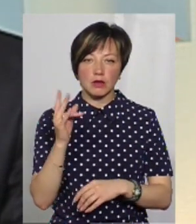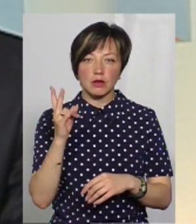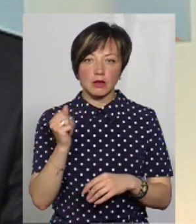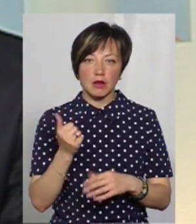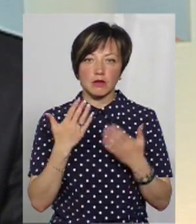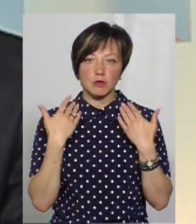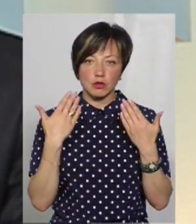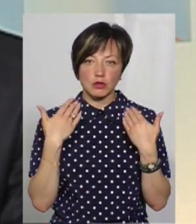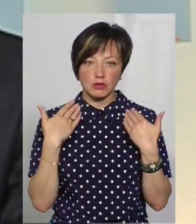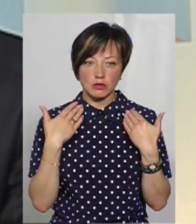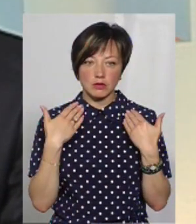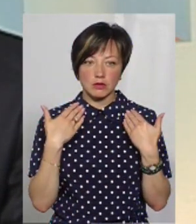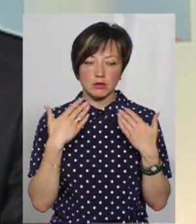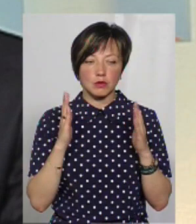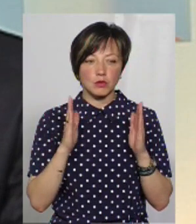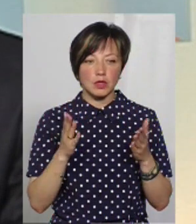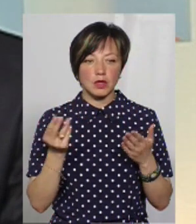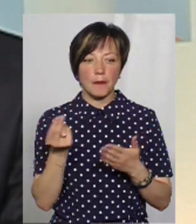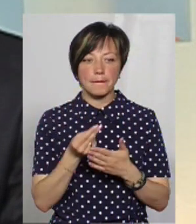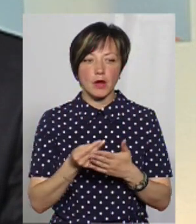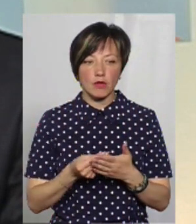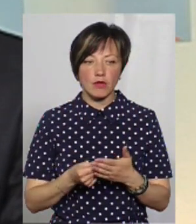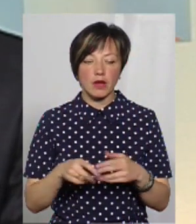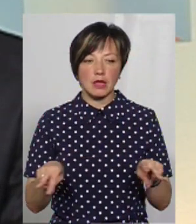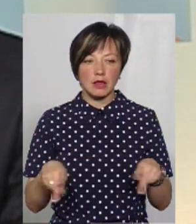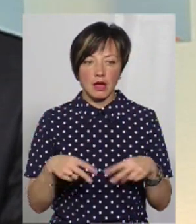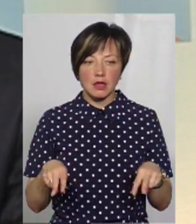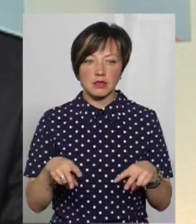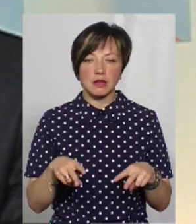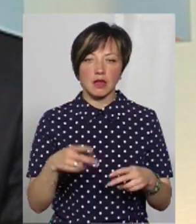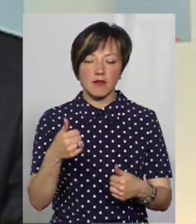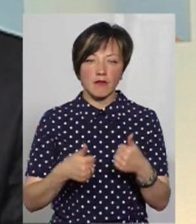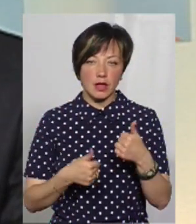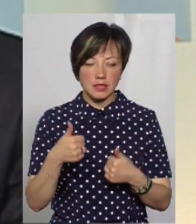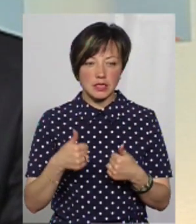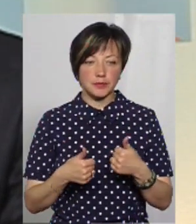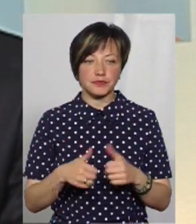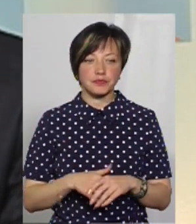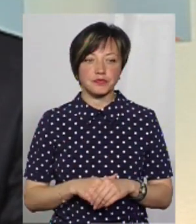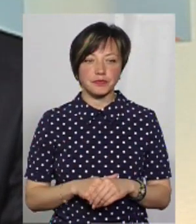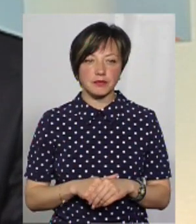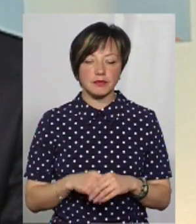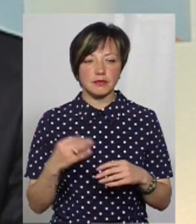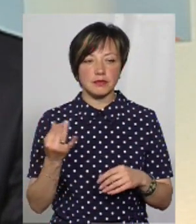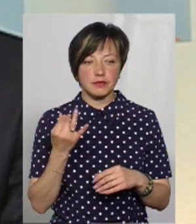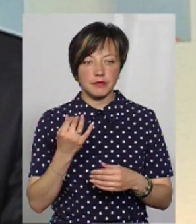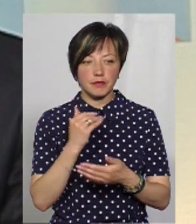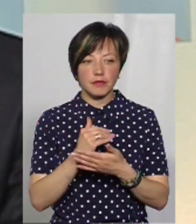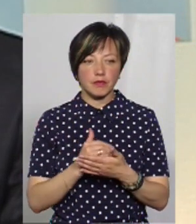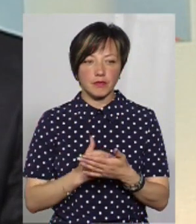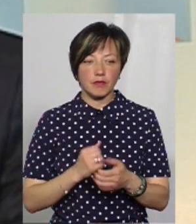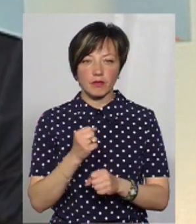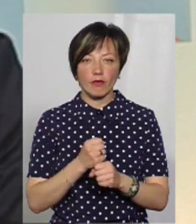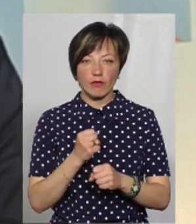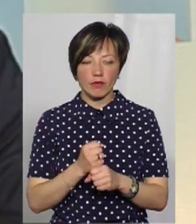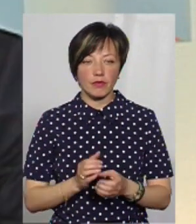на відпочинок. Там, кажуть, буде і малювання, і танці, і квести. Цікава програма в них